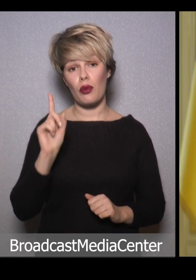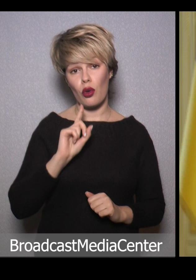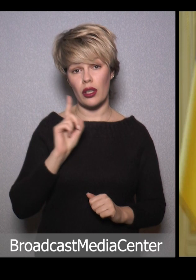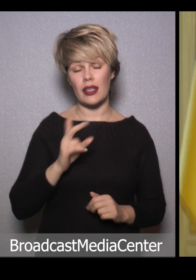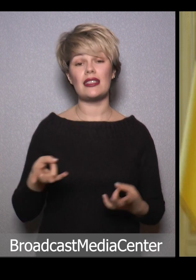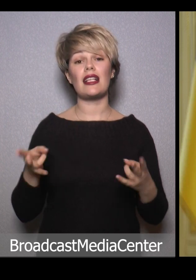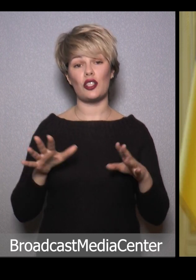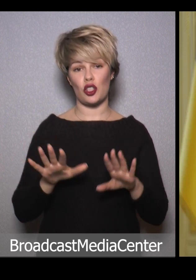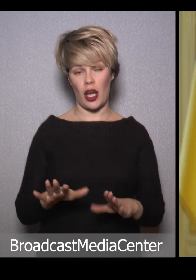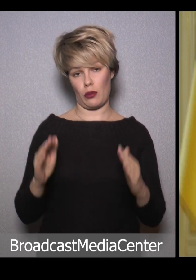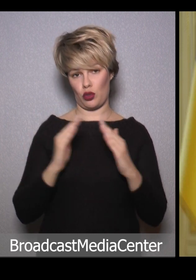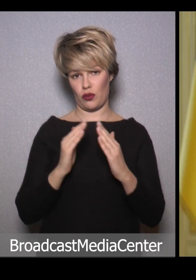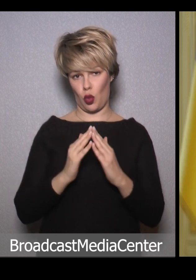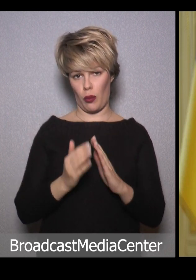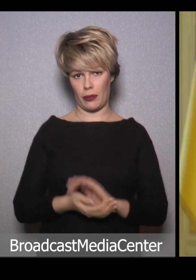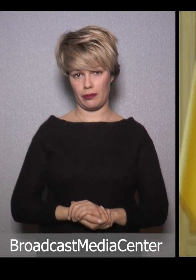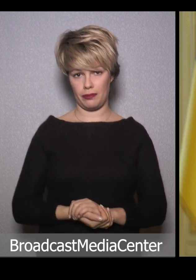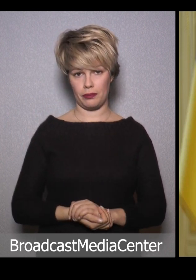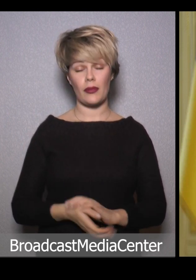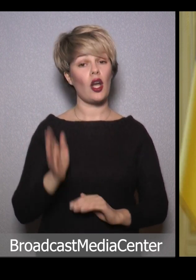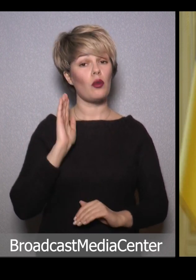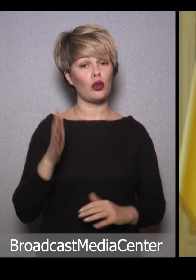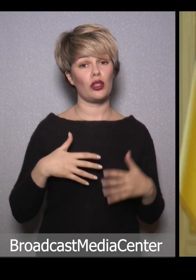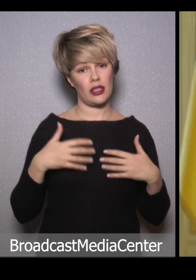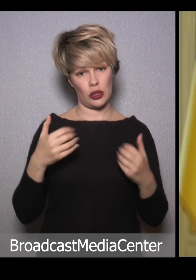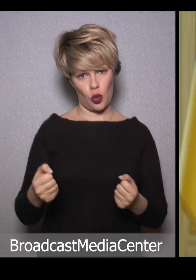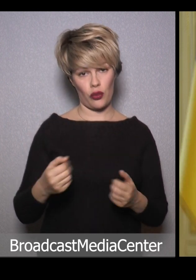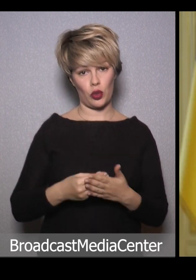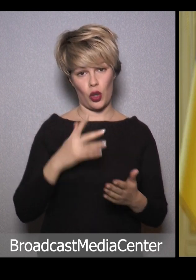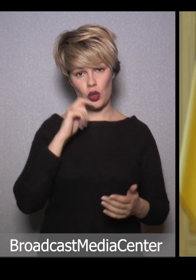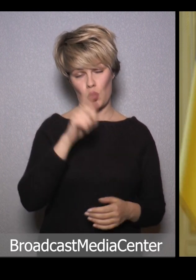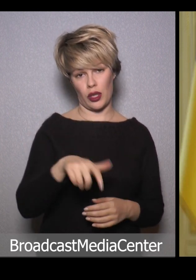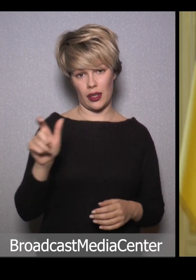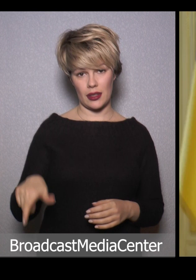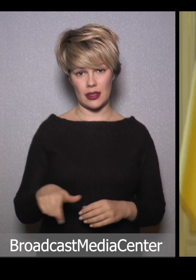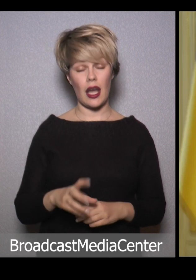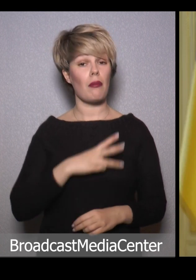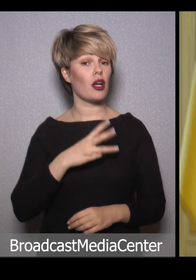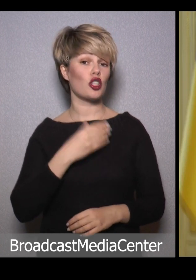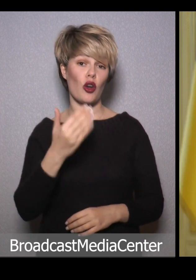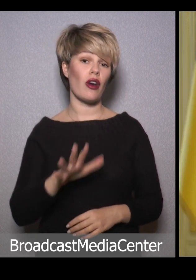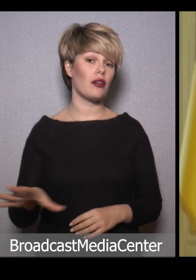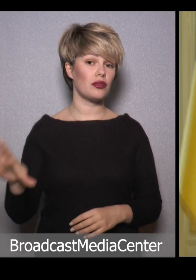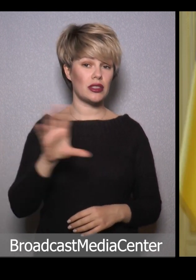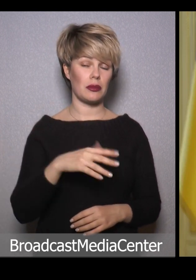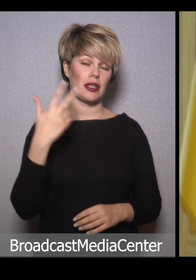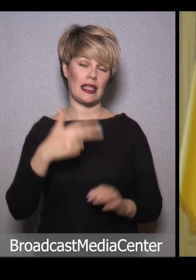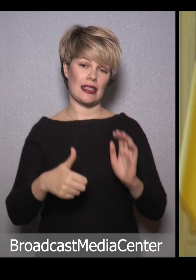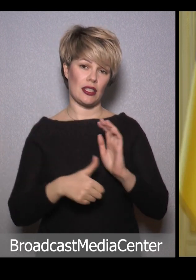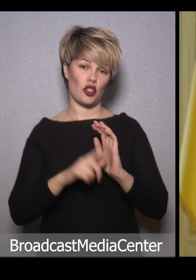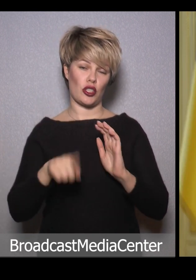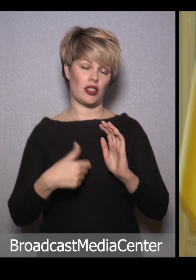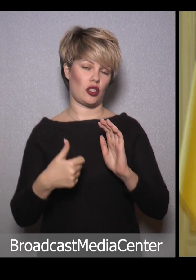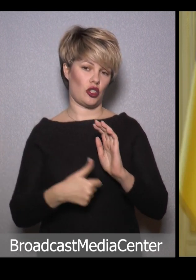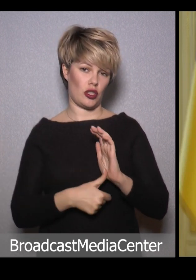залишаємось вдома. Будьте здорові, дорогі українці. Бажаю вам всім 36